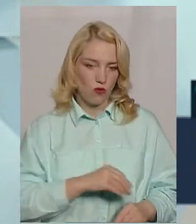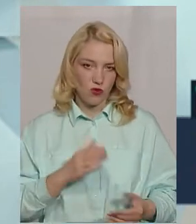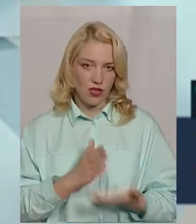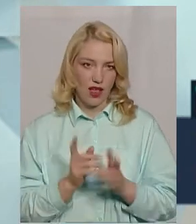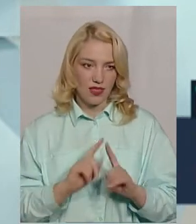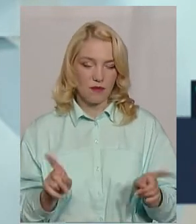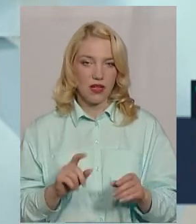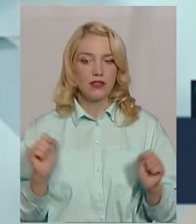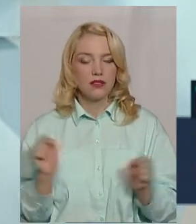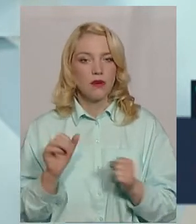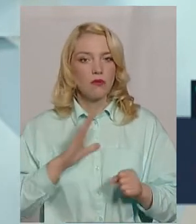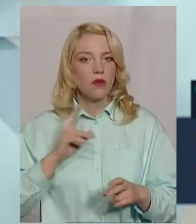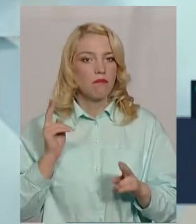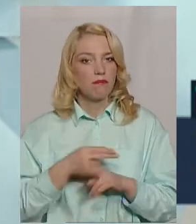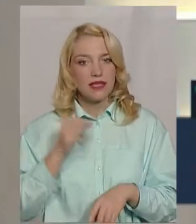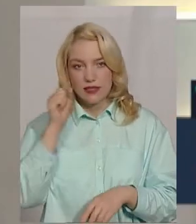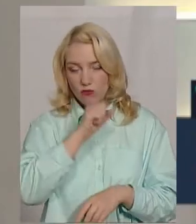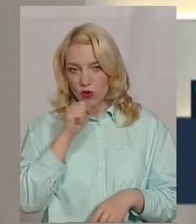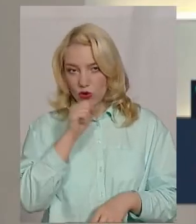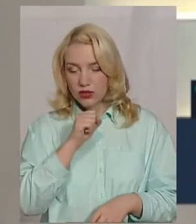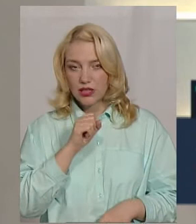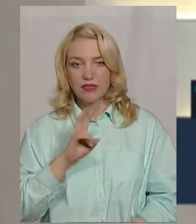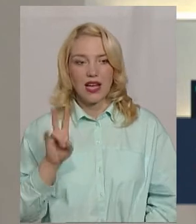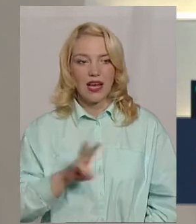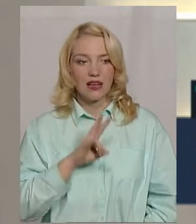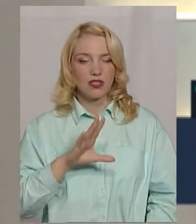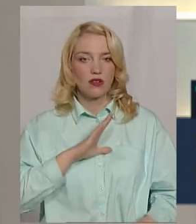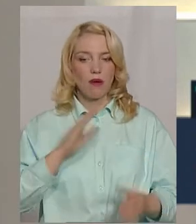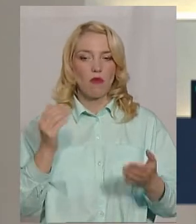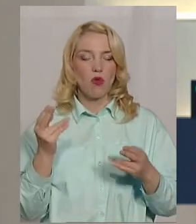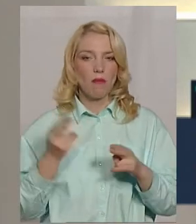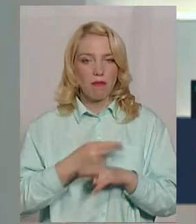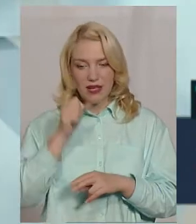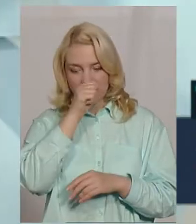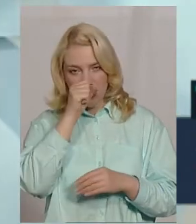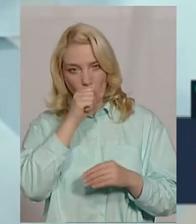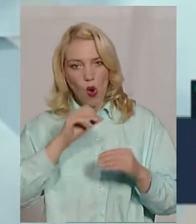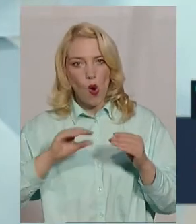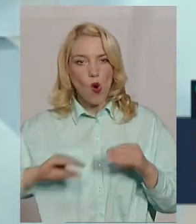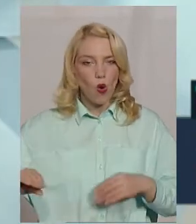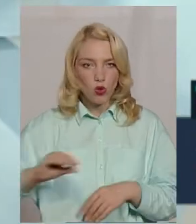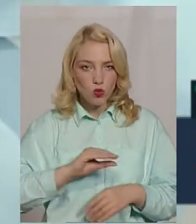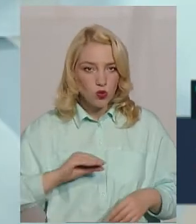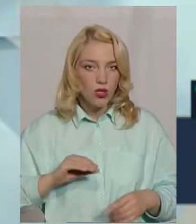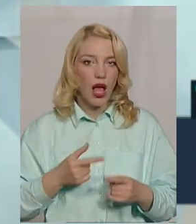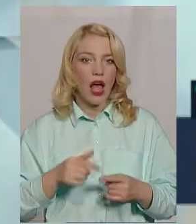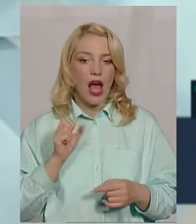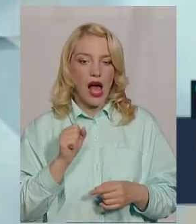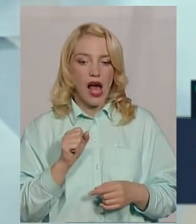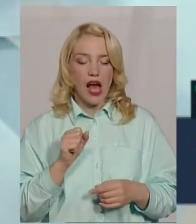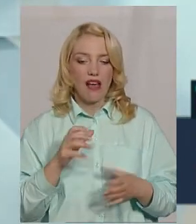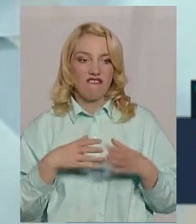зима була без морозів, хрещення було без льоду, а весна була